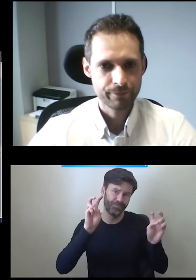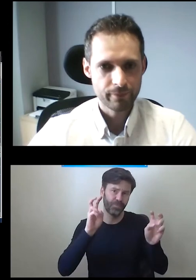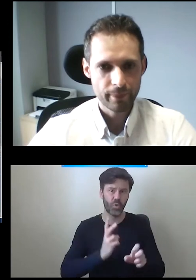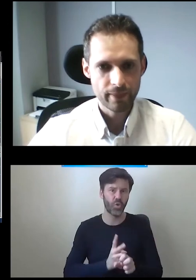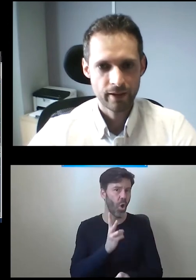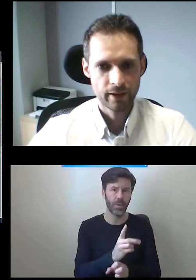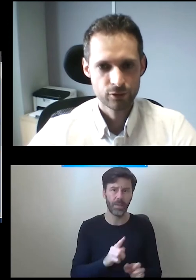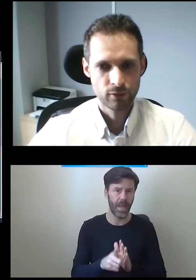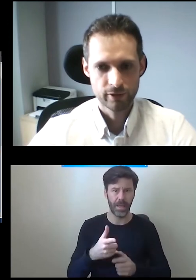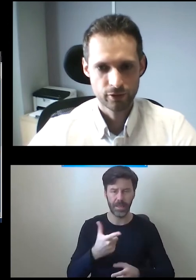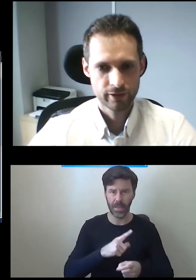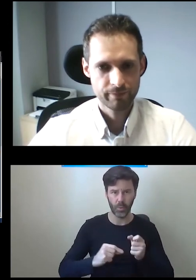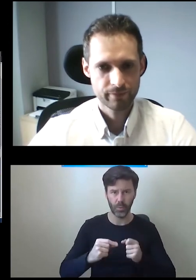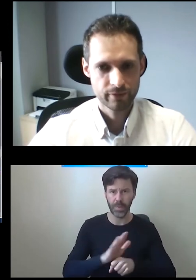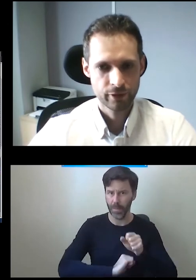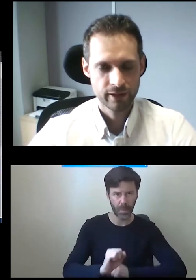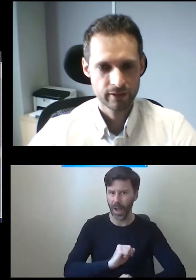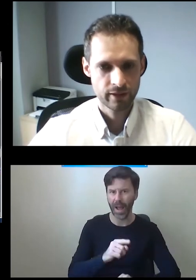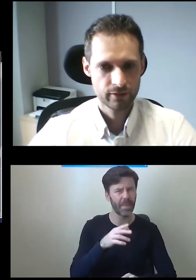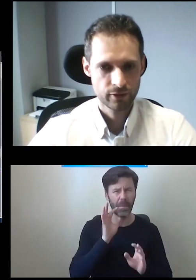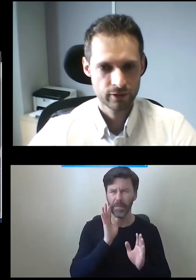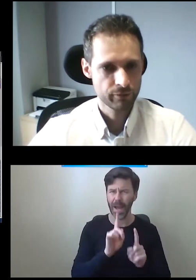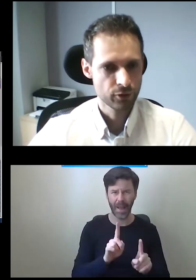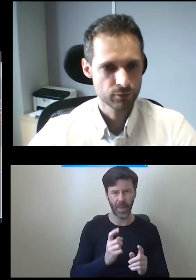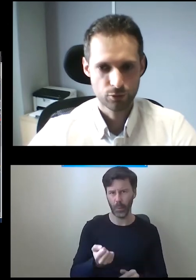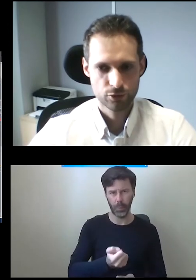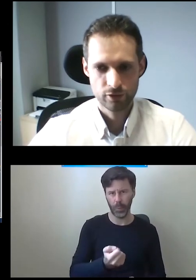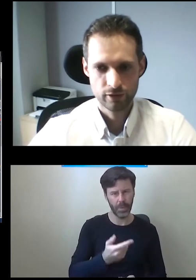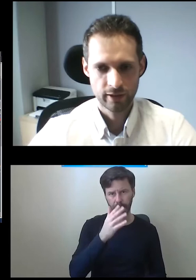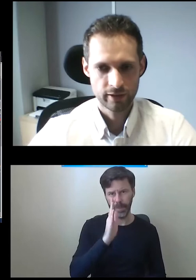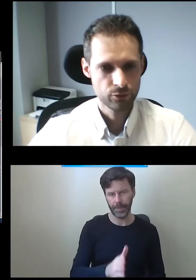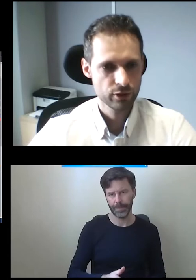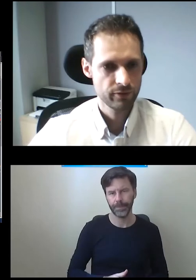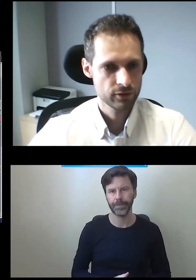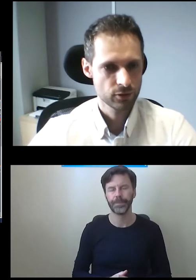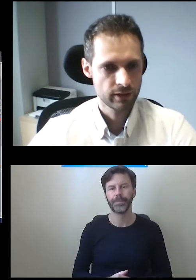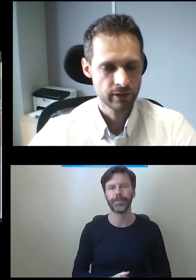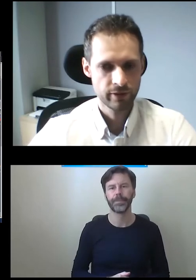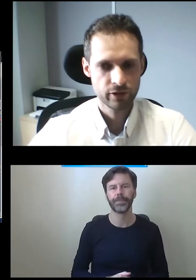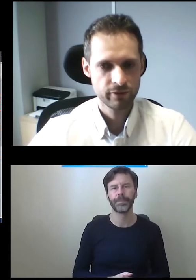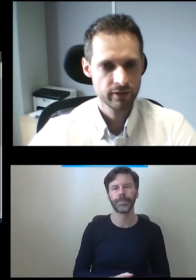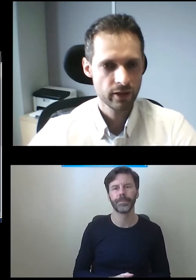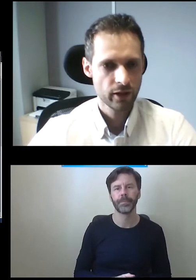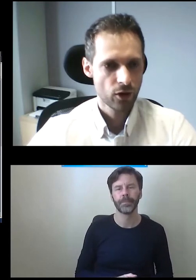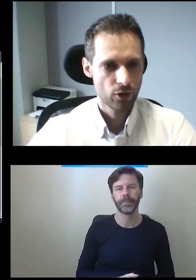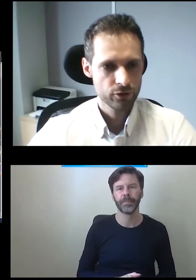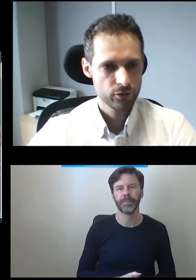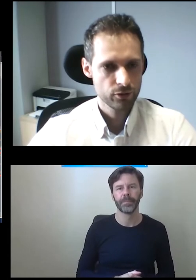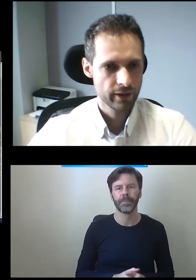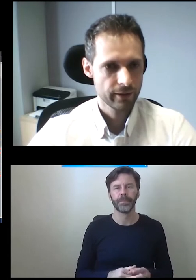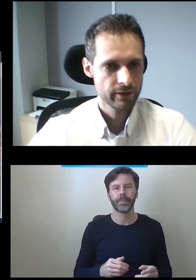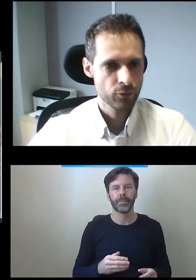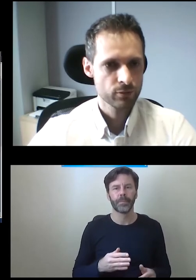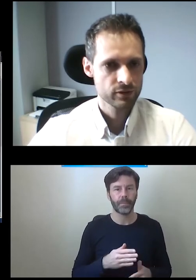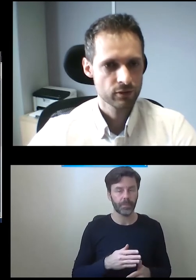Także tu mamy schody, i to jest jakby widok z boku. Schody tej dużej windy, schody tej mniejszej windy. Oni